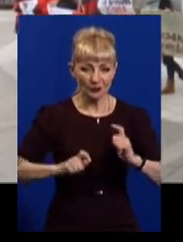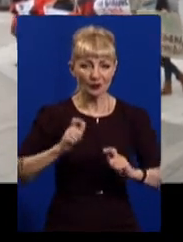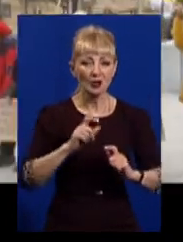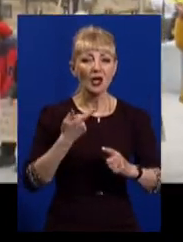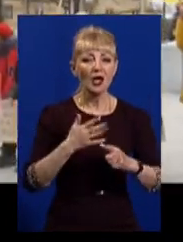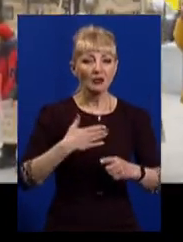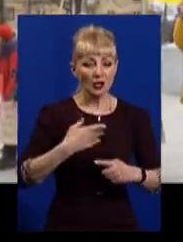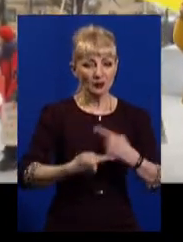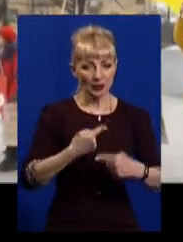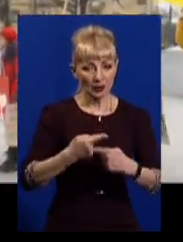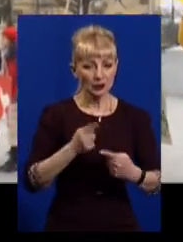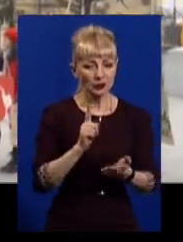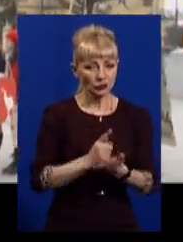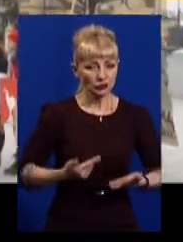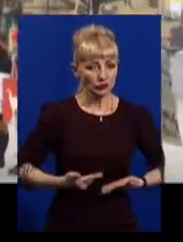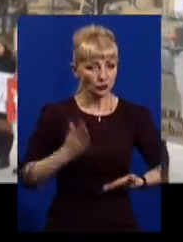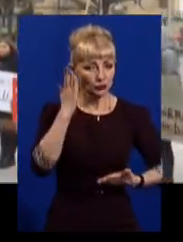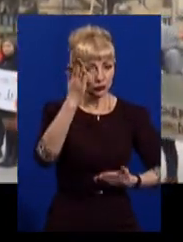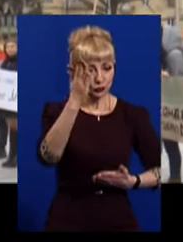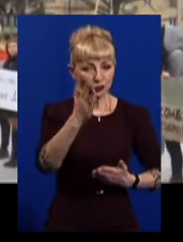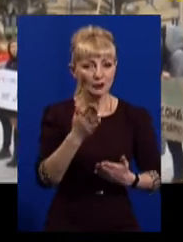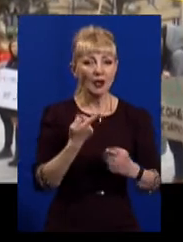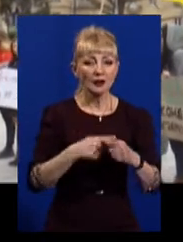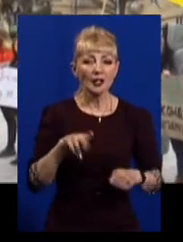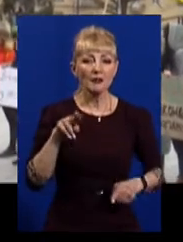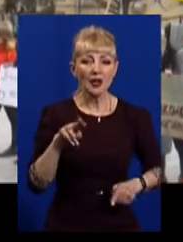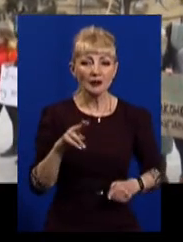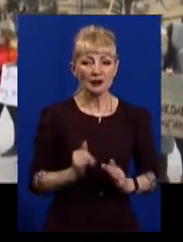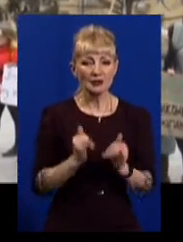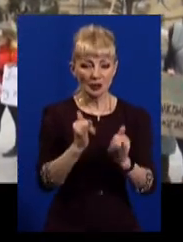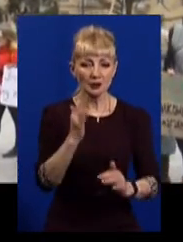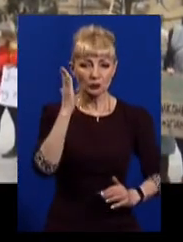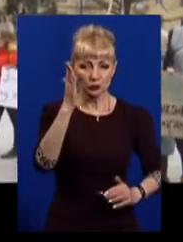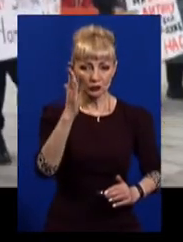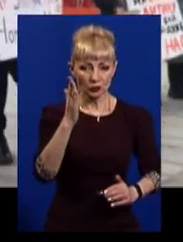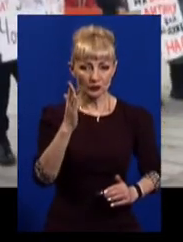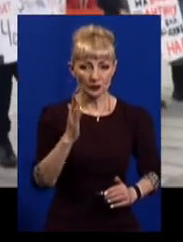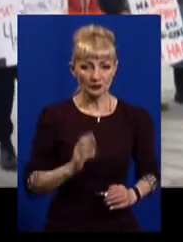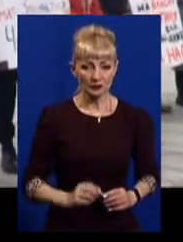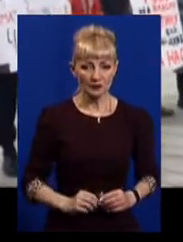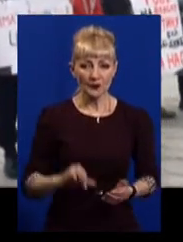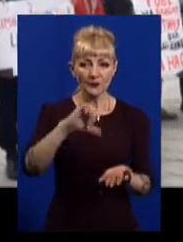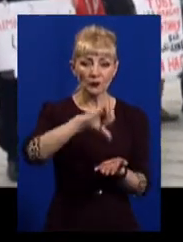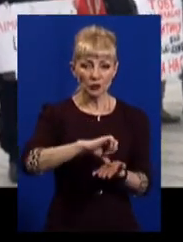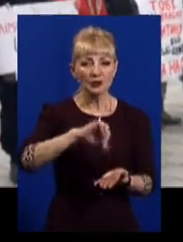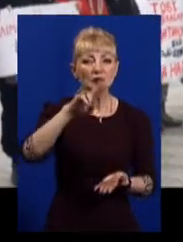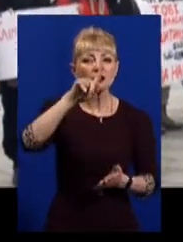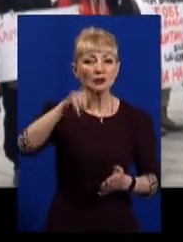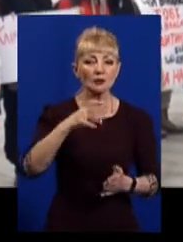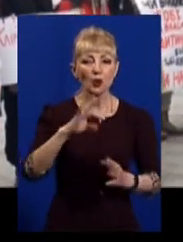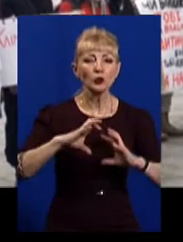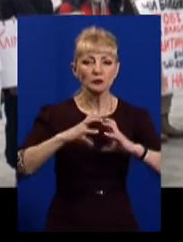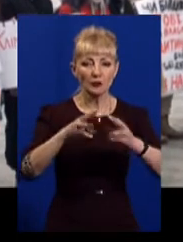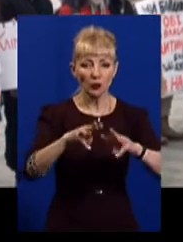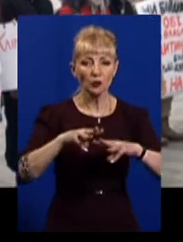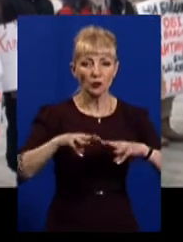Цей рух має назву «Fridays for Future», тобто «П'ятниця» заради майбутнього. Учасники вимагають від світових урядів